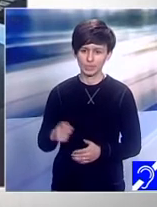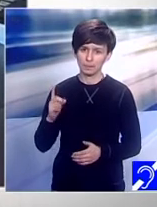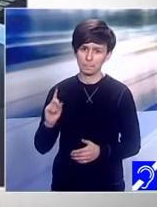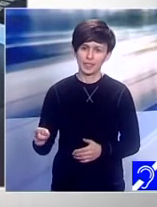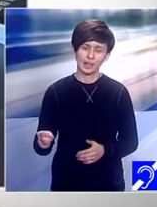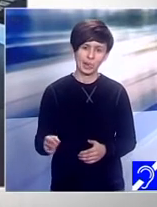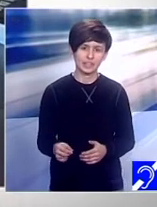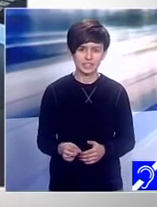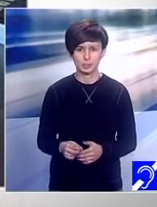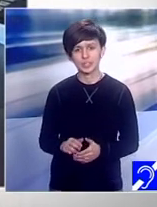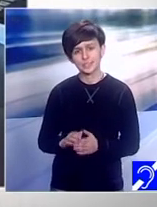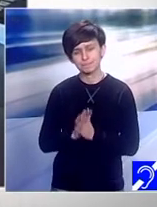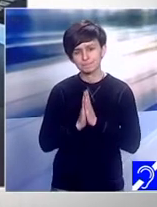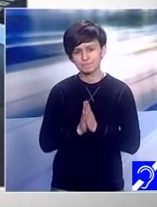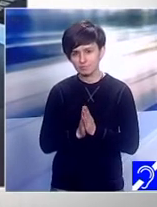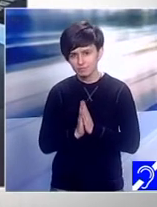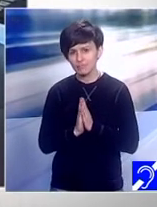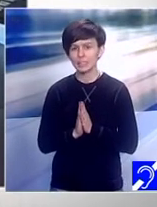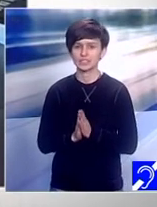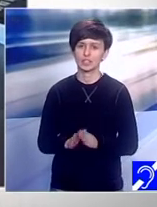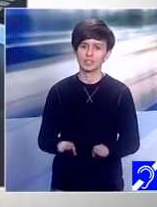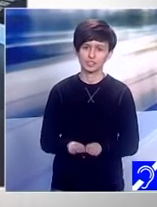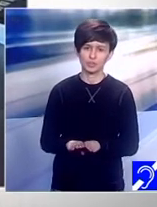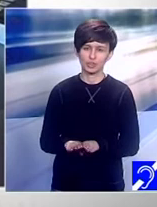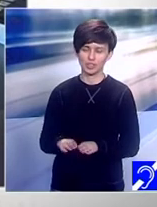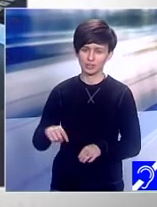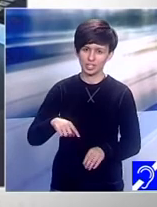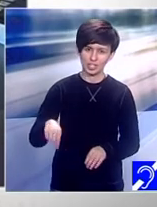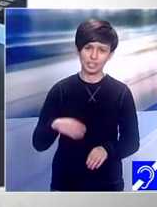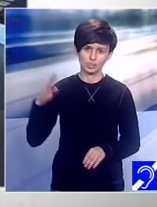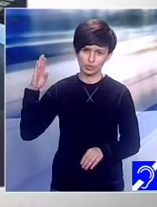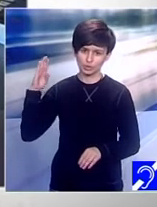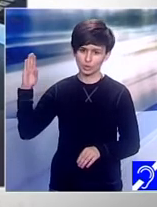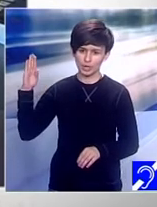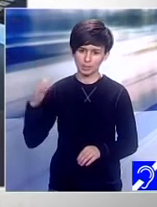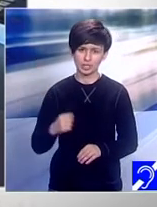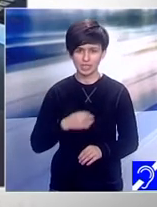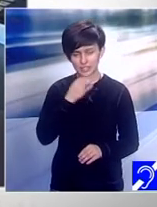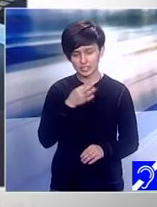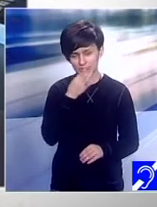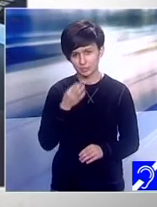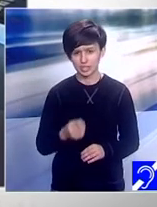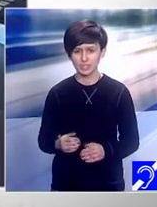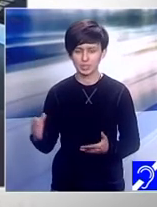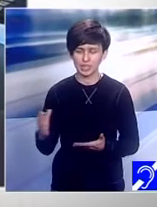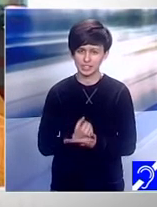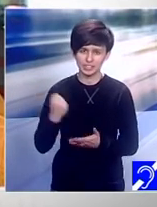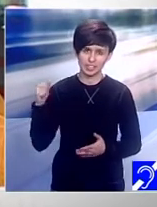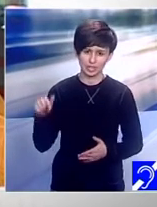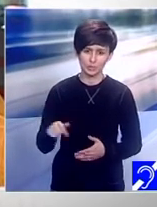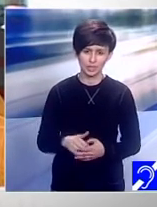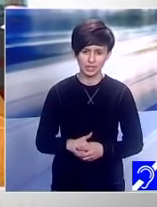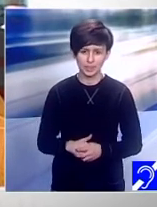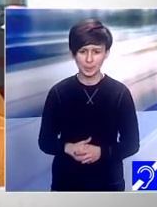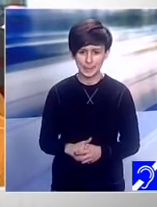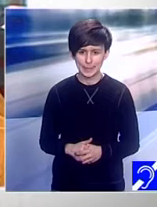realizările sale, despre munca lui. Redivulgăm telespectatorilor și faptul că marți suntem invitați la un eveniment important. Da. Chiar